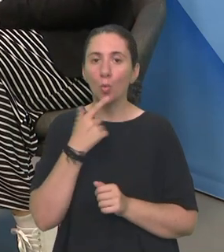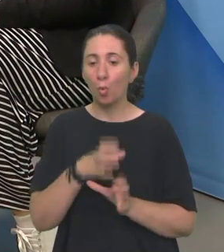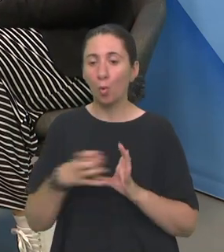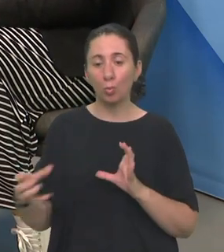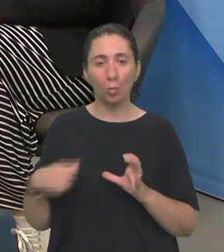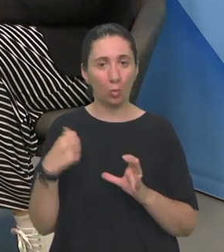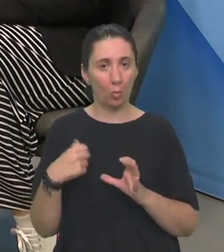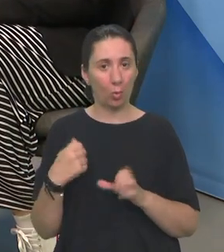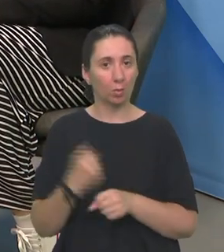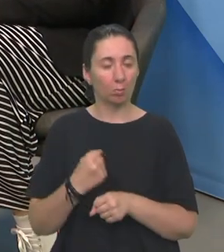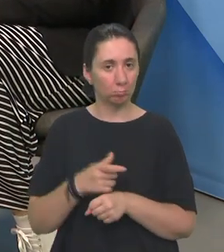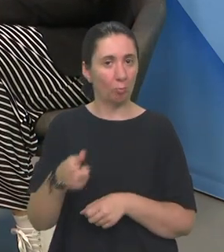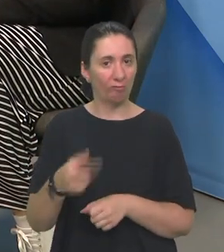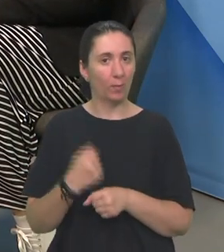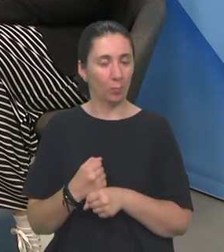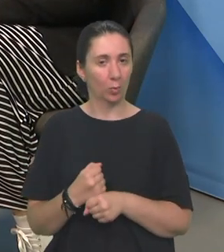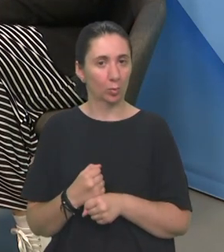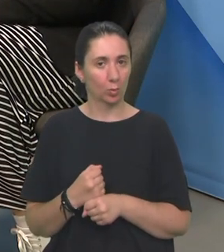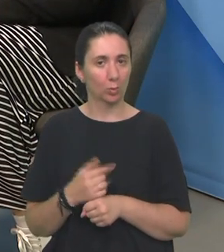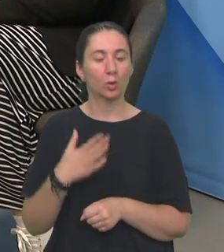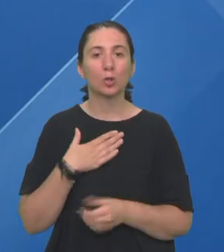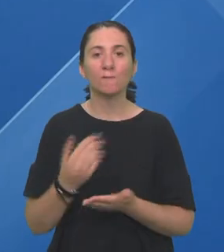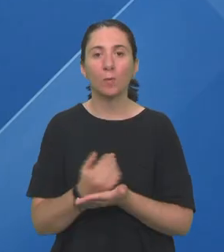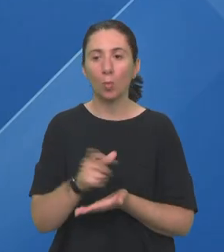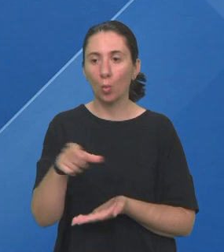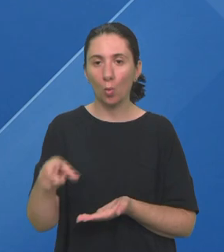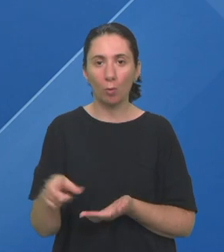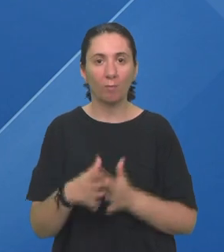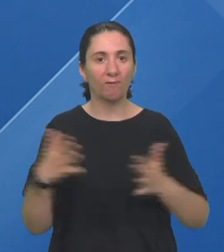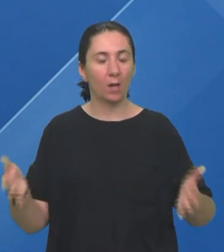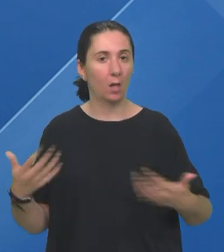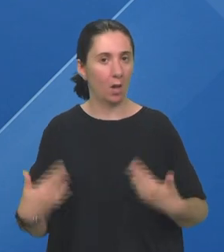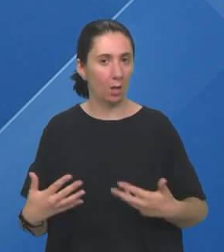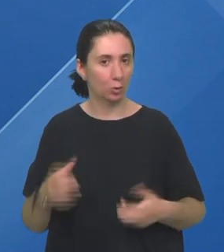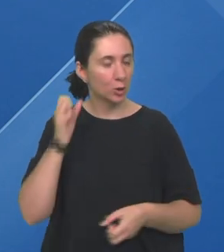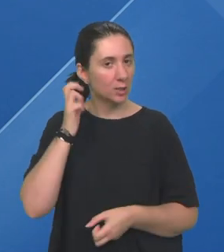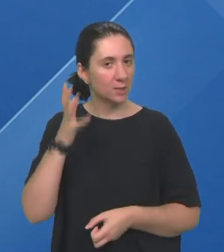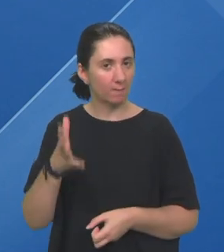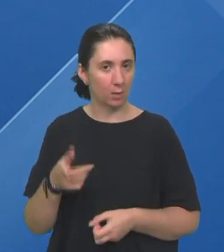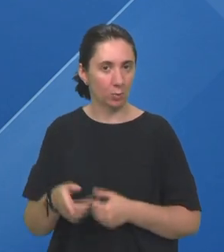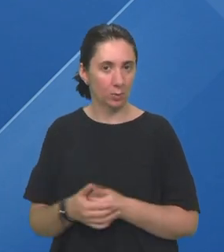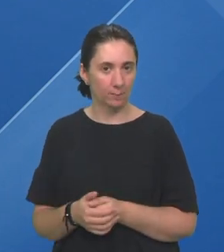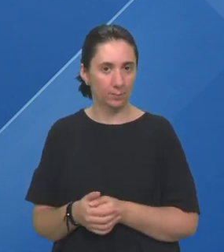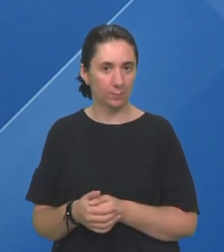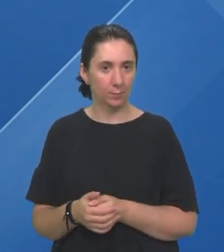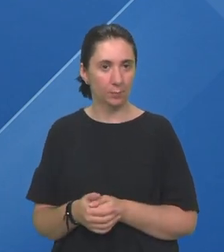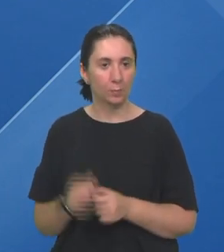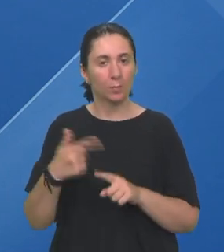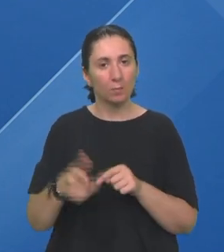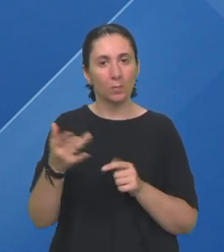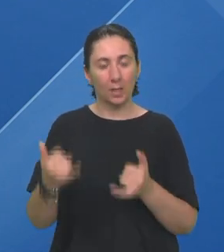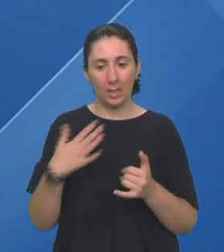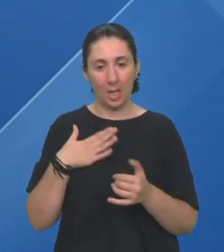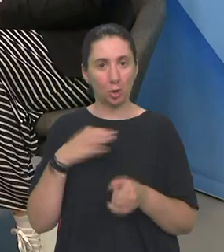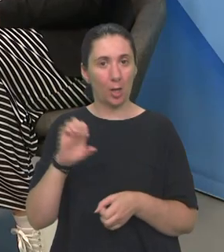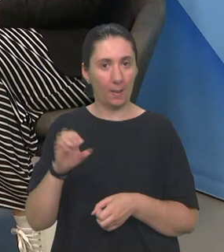već dugi niz godina bavi ovim poslom i svojim korisnicima u velike olakšava svakodnevicu Evo s obzirom na to